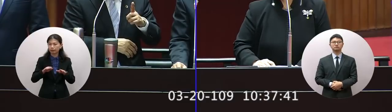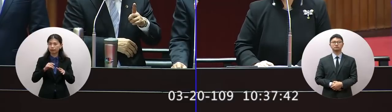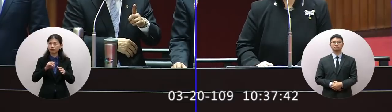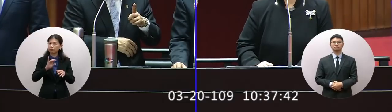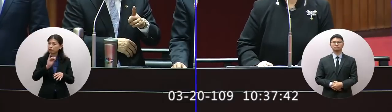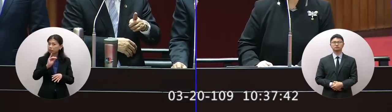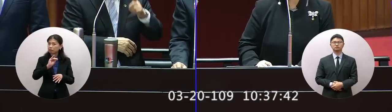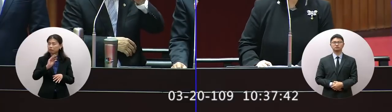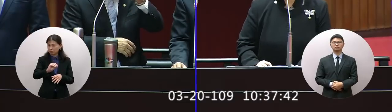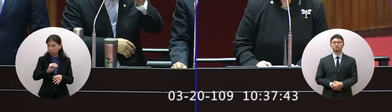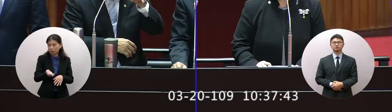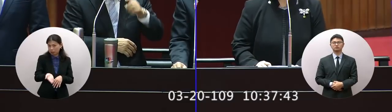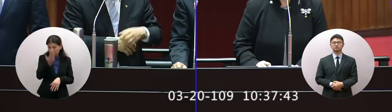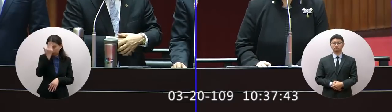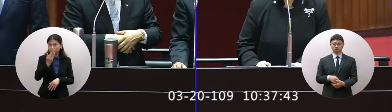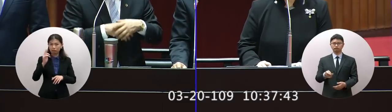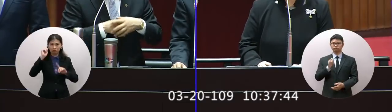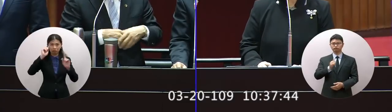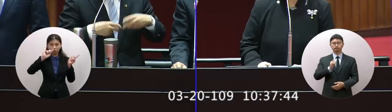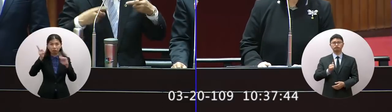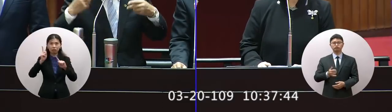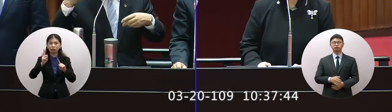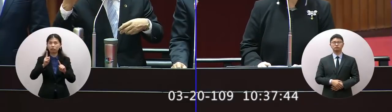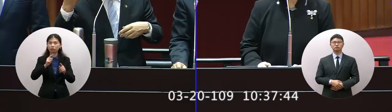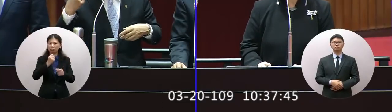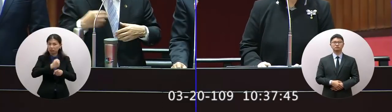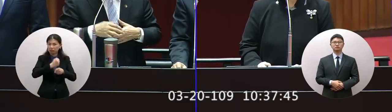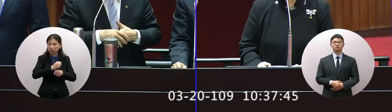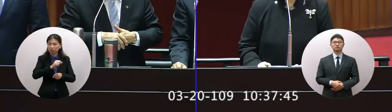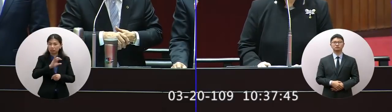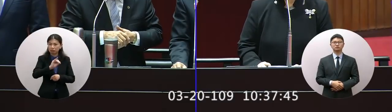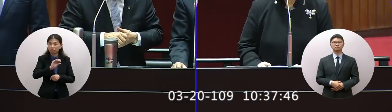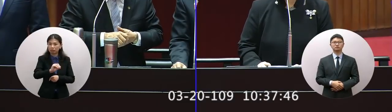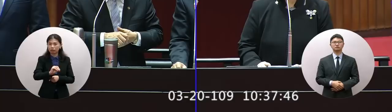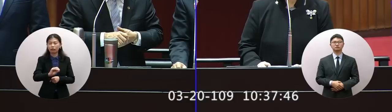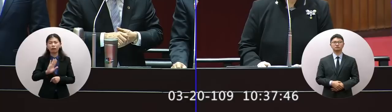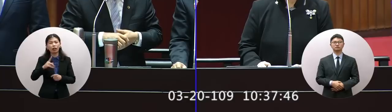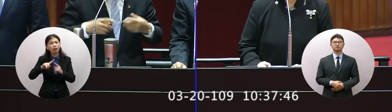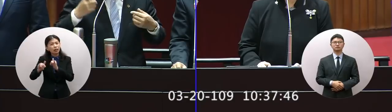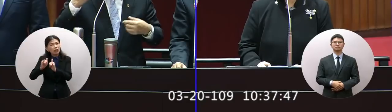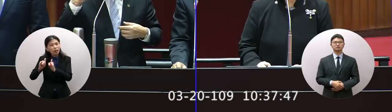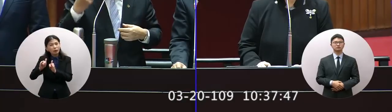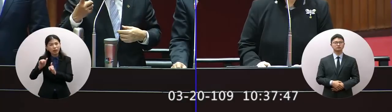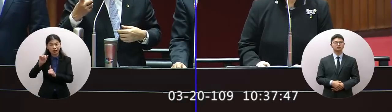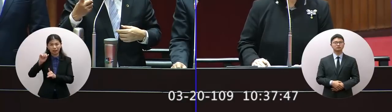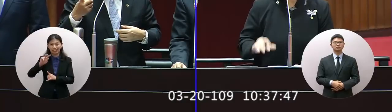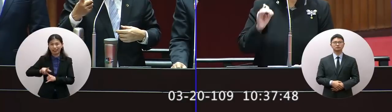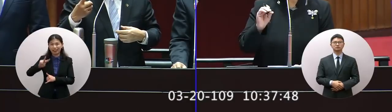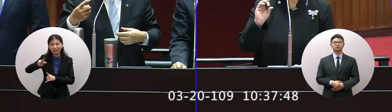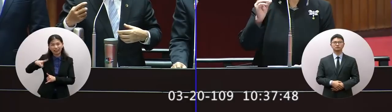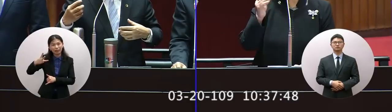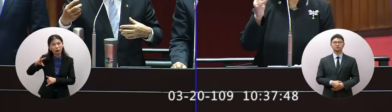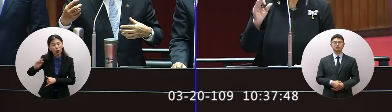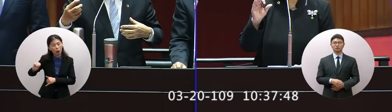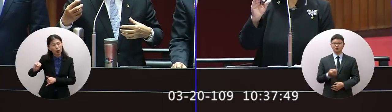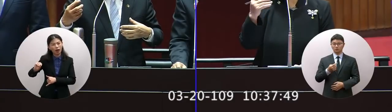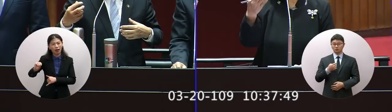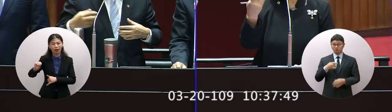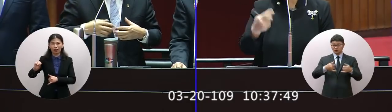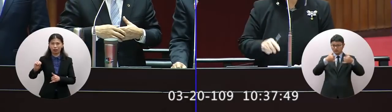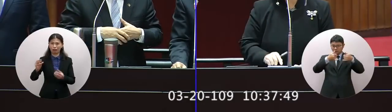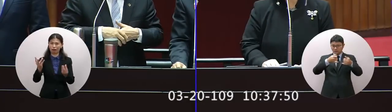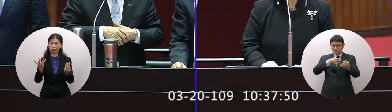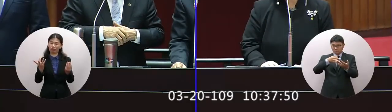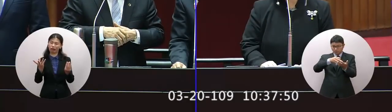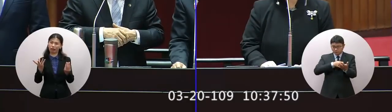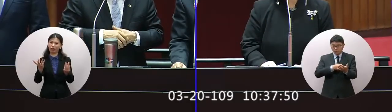已經超過一千萬了一天但是因為我們有兩千三百萬所以一千萬我們一